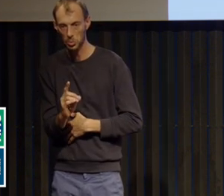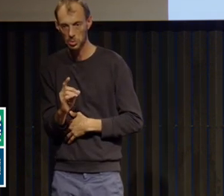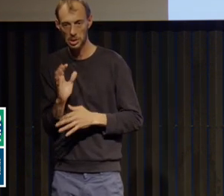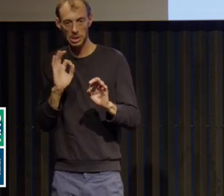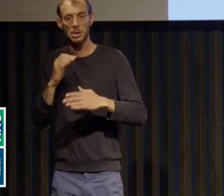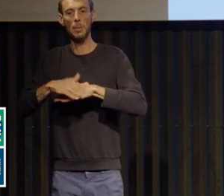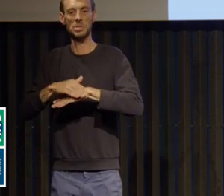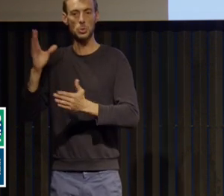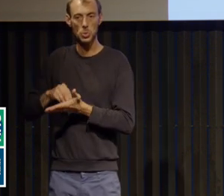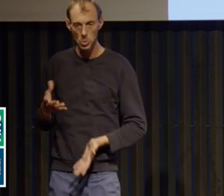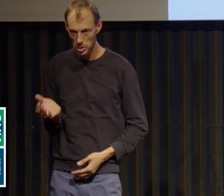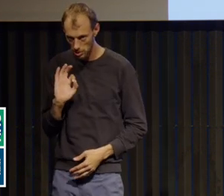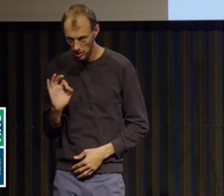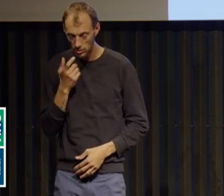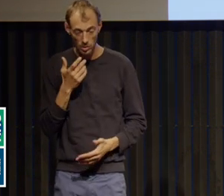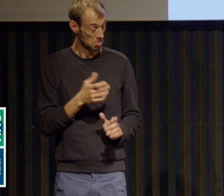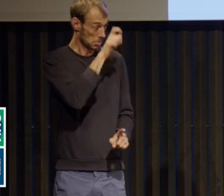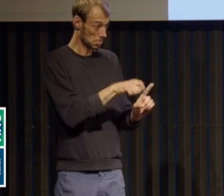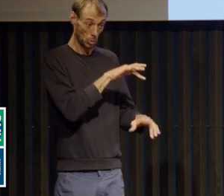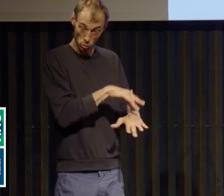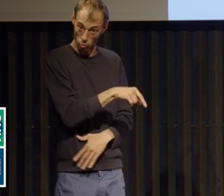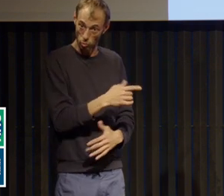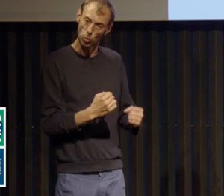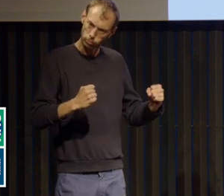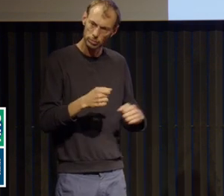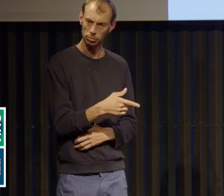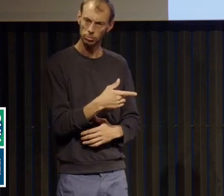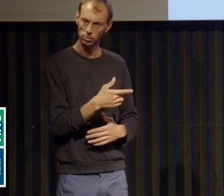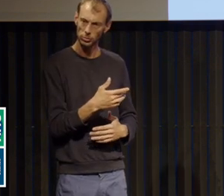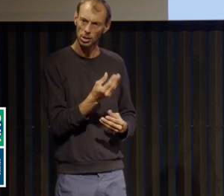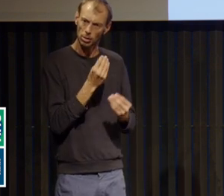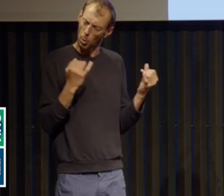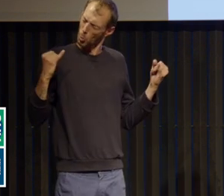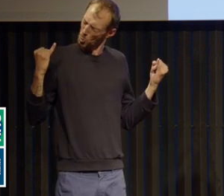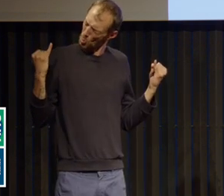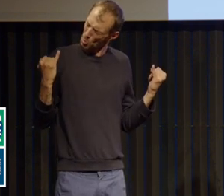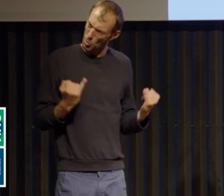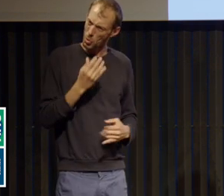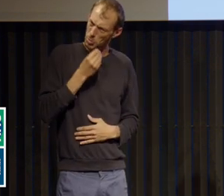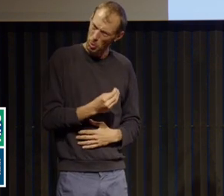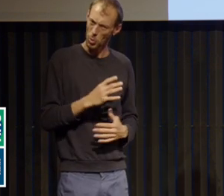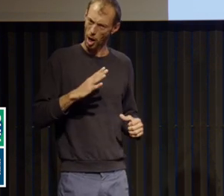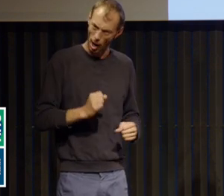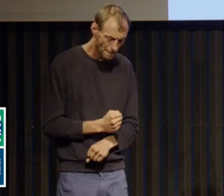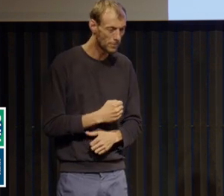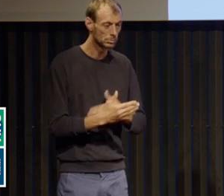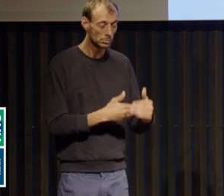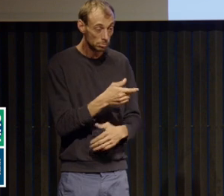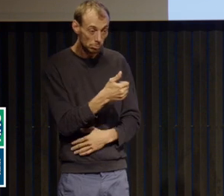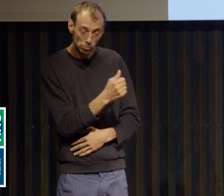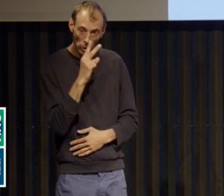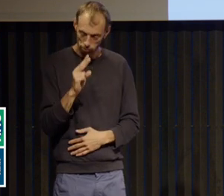et qui perdent très vite du poids et qui, finalement, continuent à se voir comme ils étaient avant leur perte de poids.